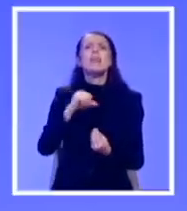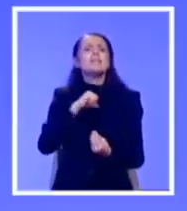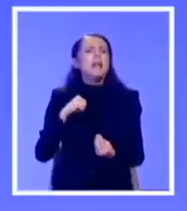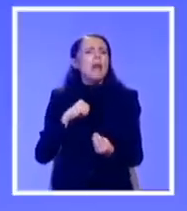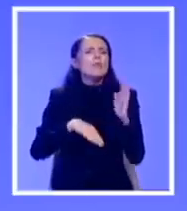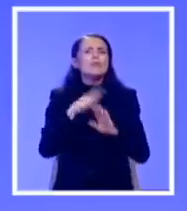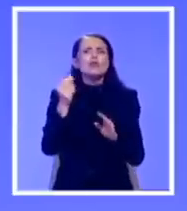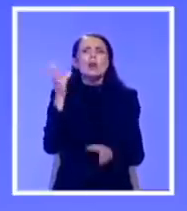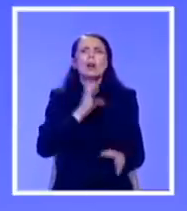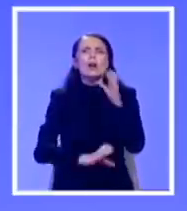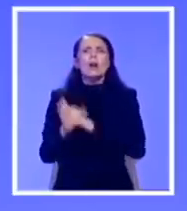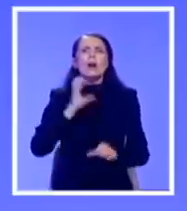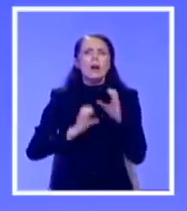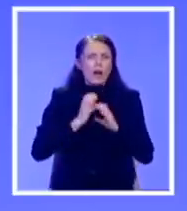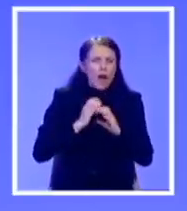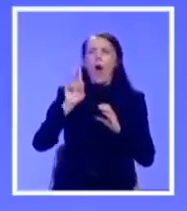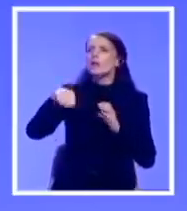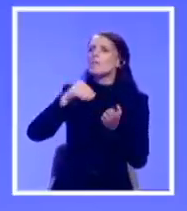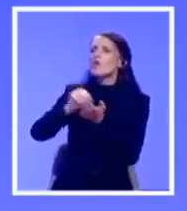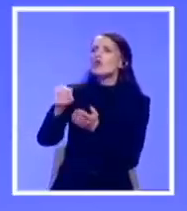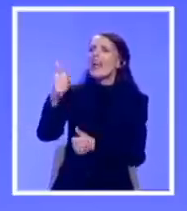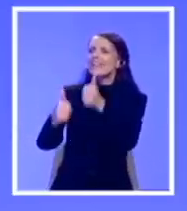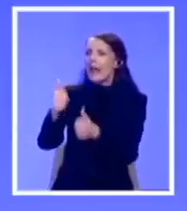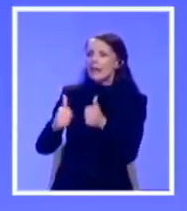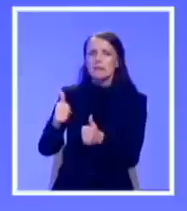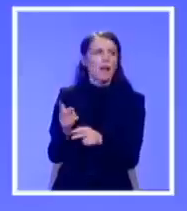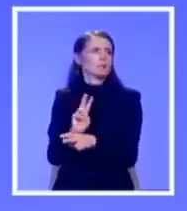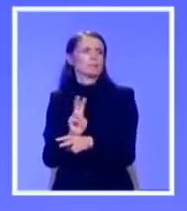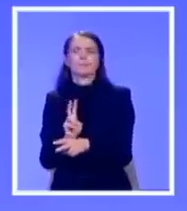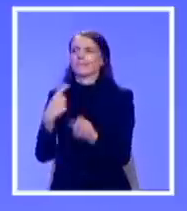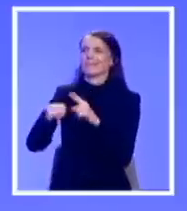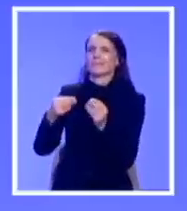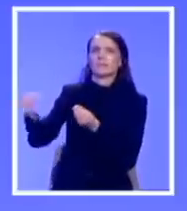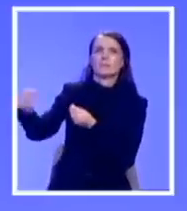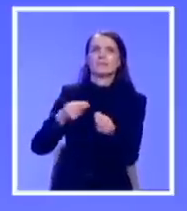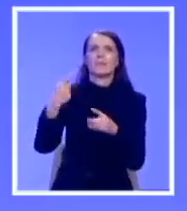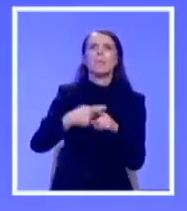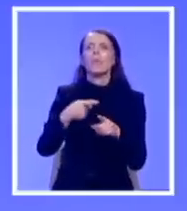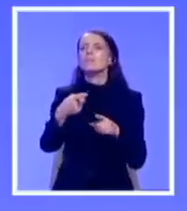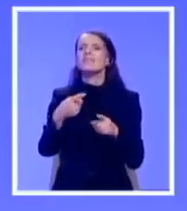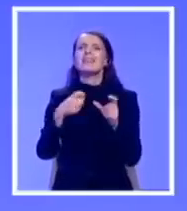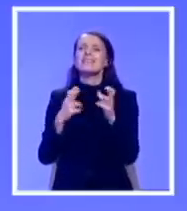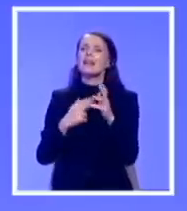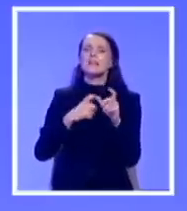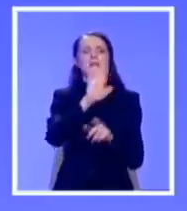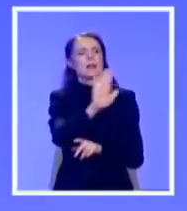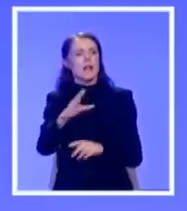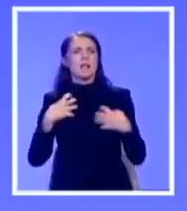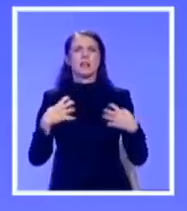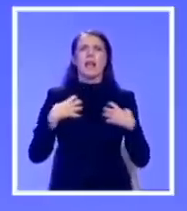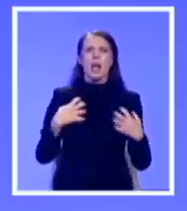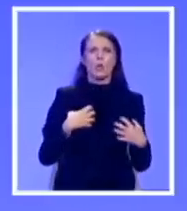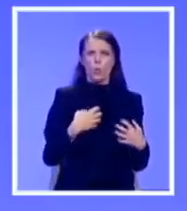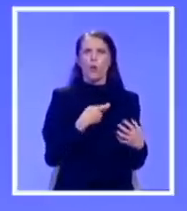da se njime plaćaju namešteni tenderi i finansiraju SNS-ovski tajkuni. Srpska spoljna politika ne postoji.